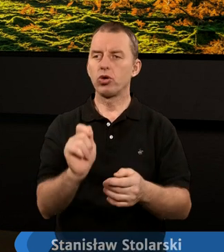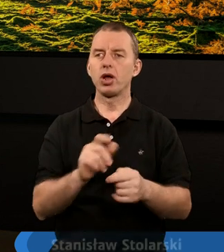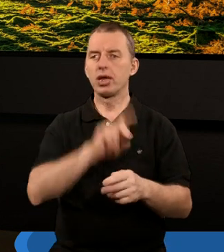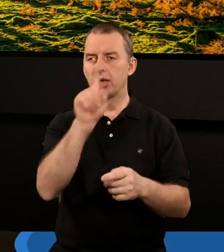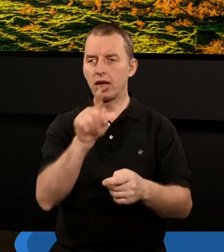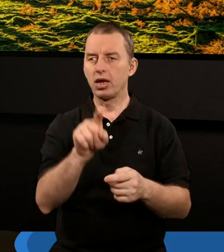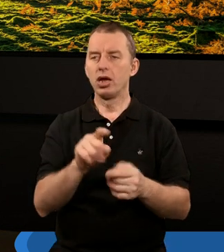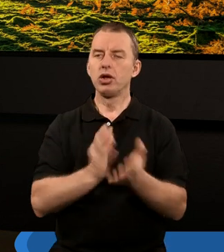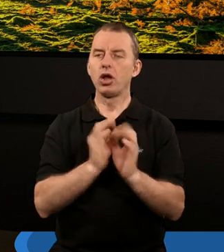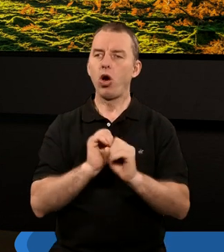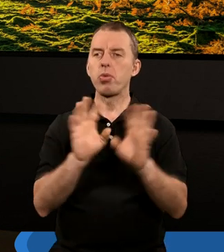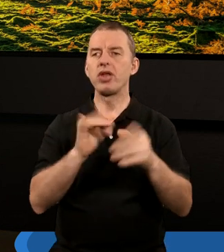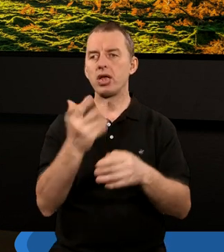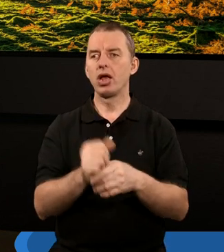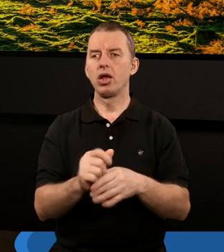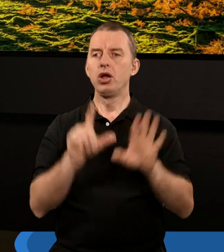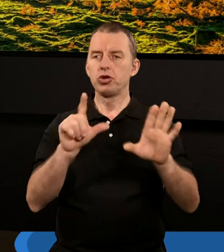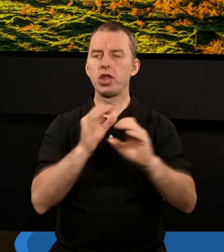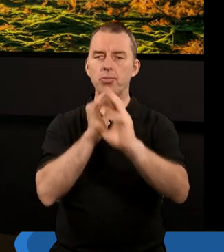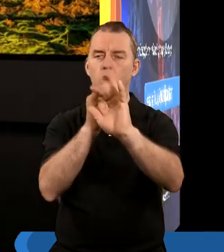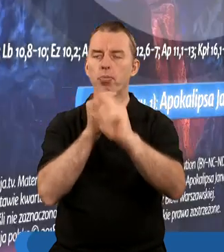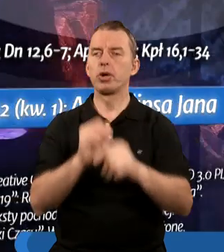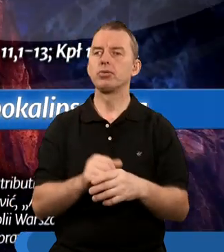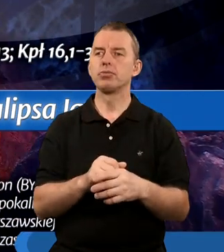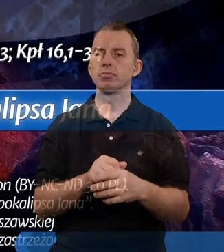zagadnienie z Księgi Apokalipsy 7 Trąb.